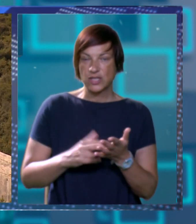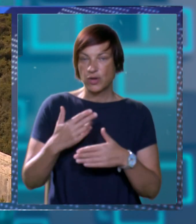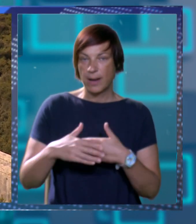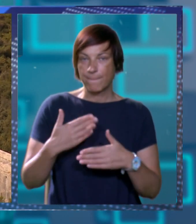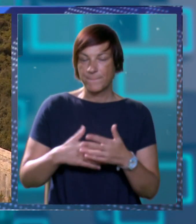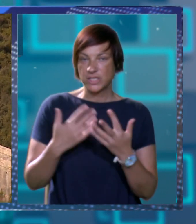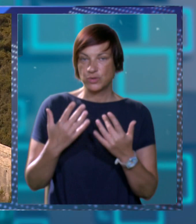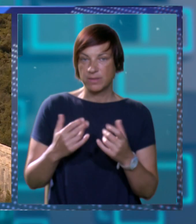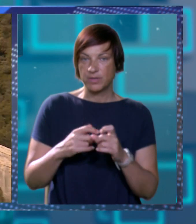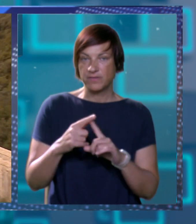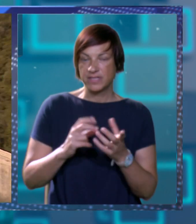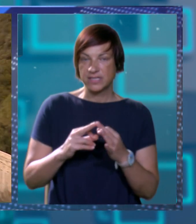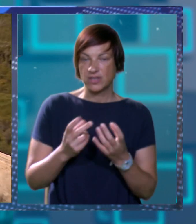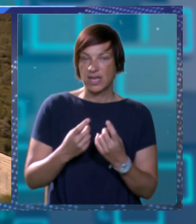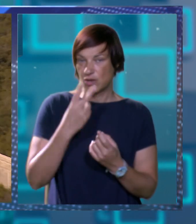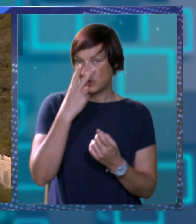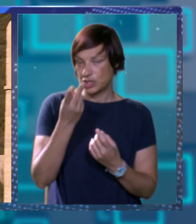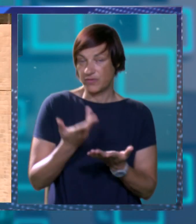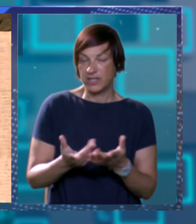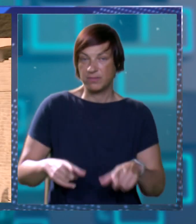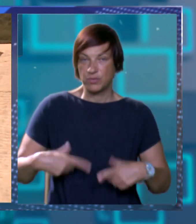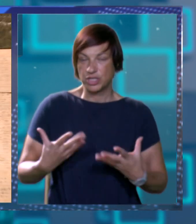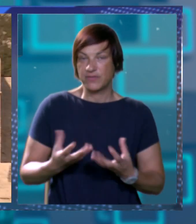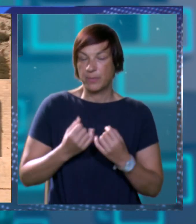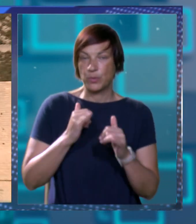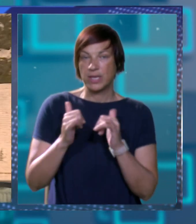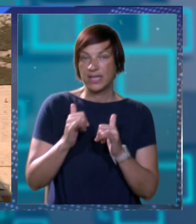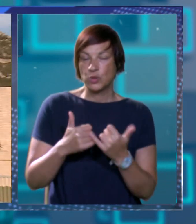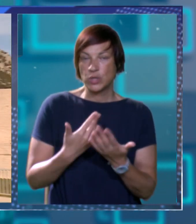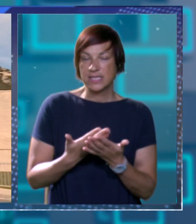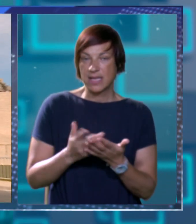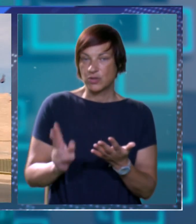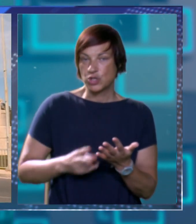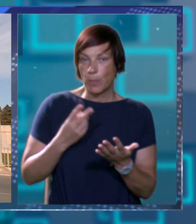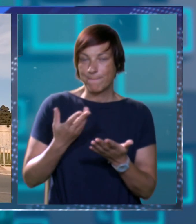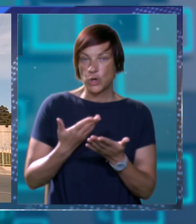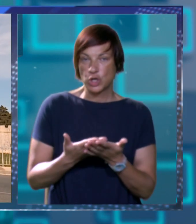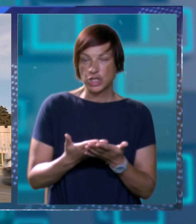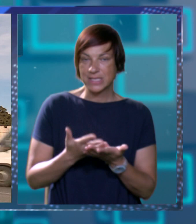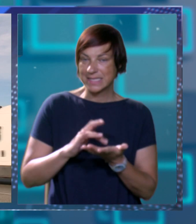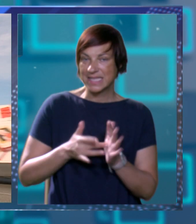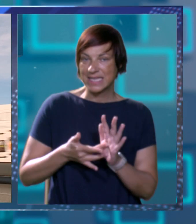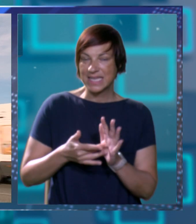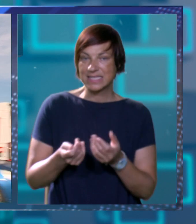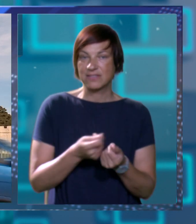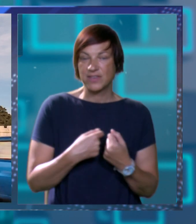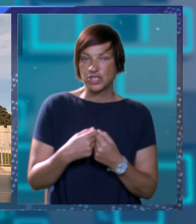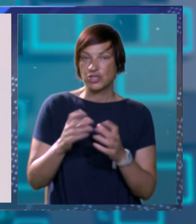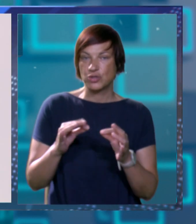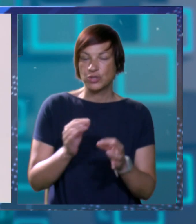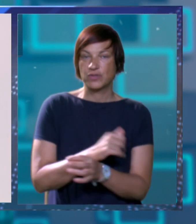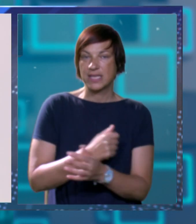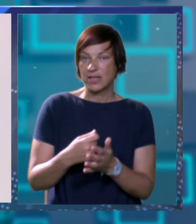međutim brojevi u Stonu ono što vidimo Ston živi, pun je turista i stvarno su tamo ponosni smo na sve ono što je društvo